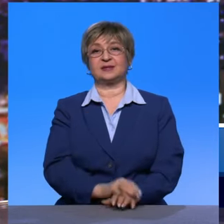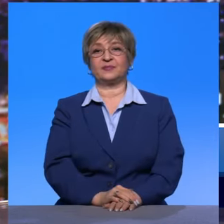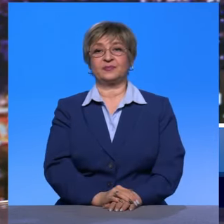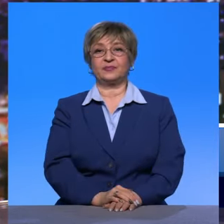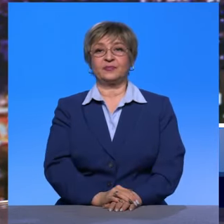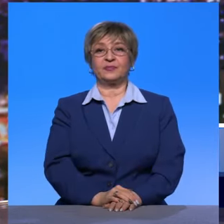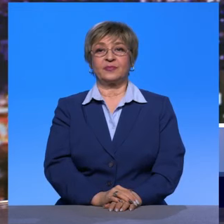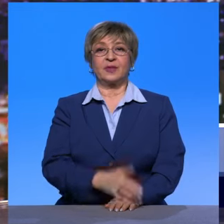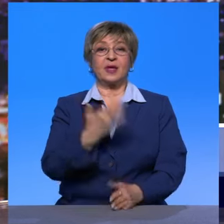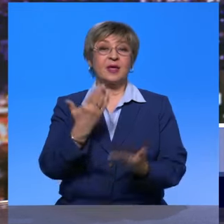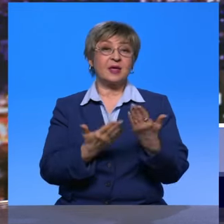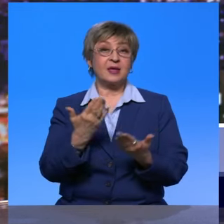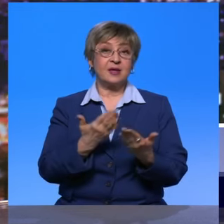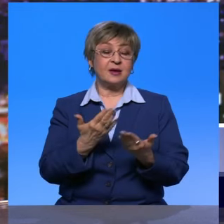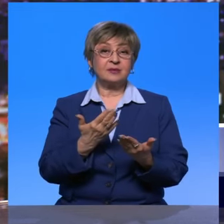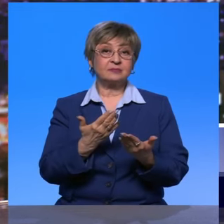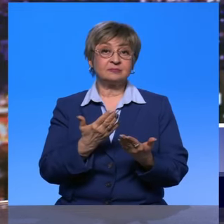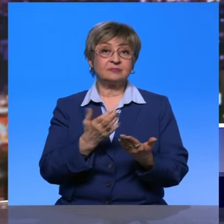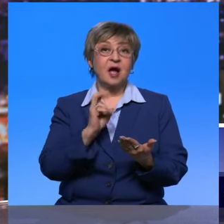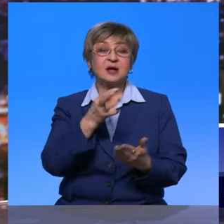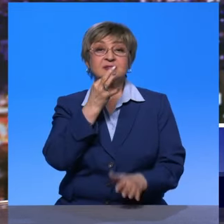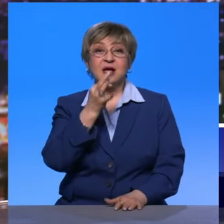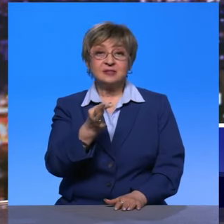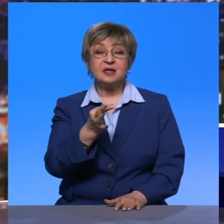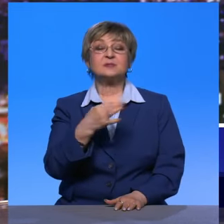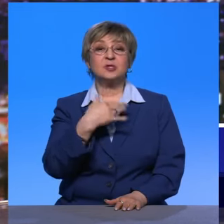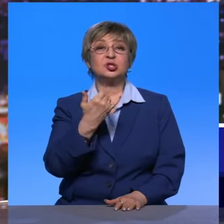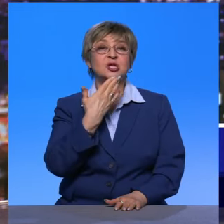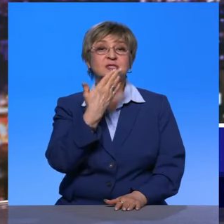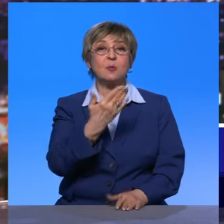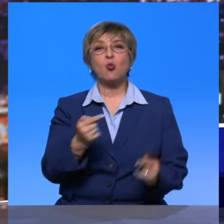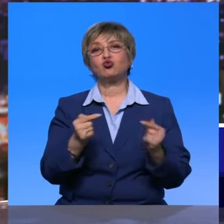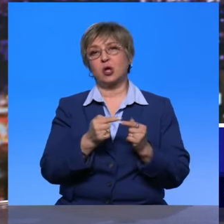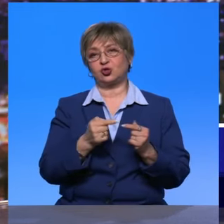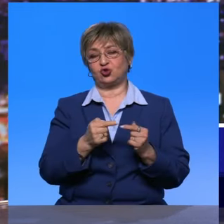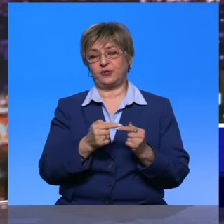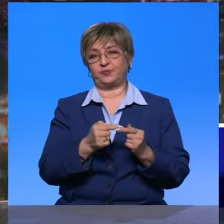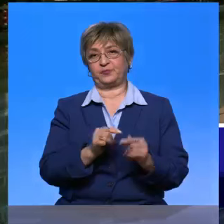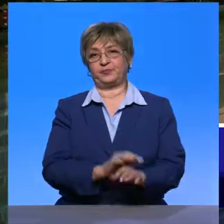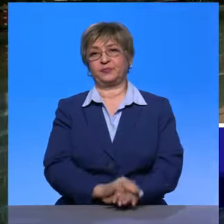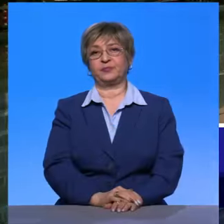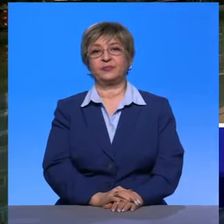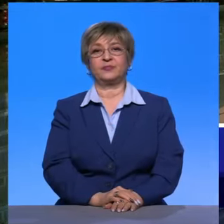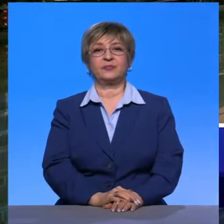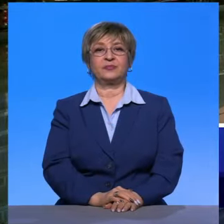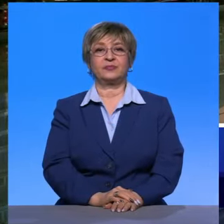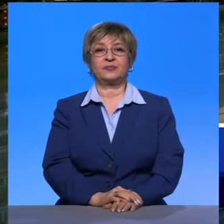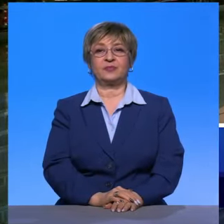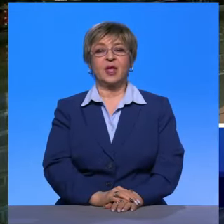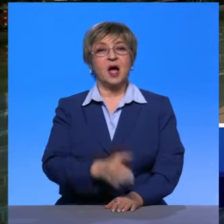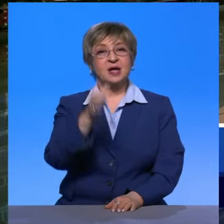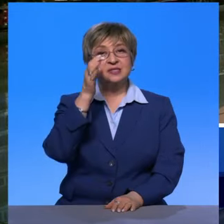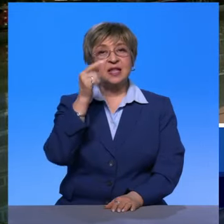Или не так, сейчас уточним у нашего собеседника. На связи с нами сейчас доцент департамента страхования и экономики социальной сферы, кандидат